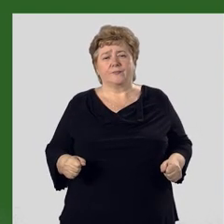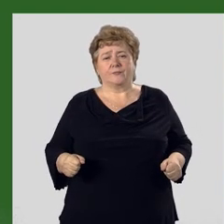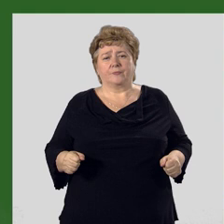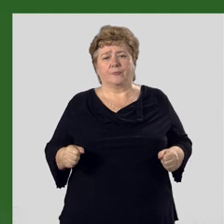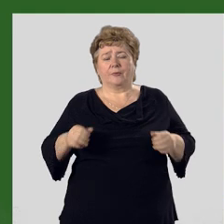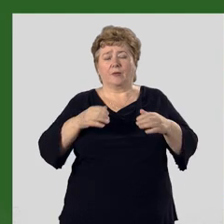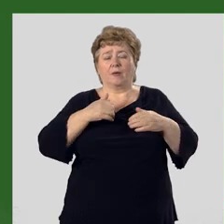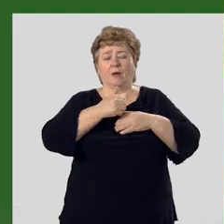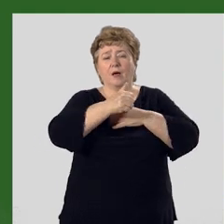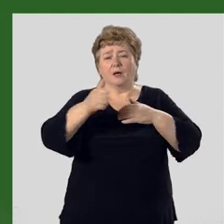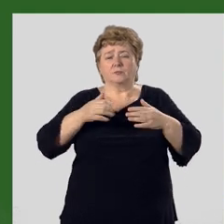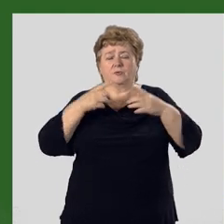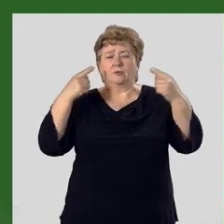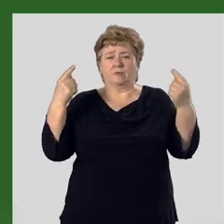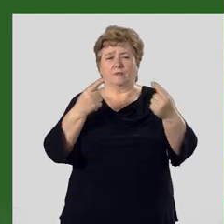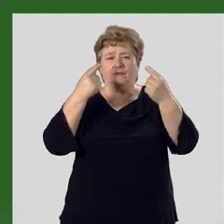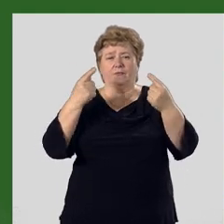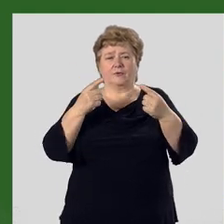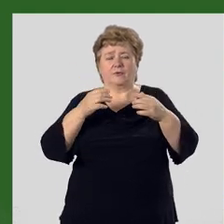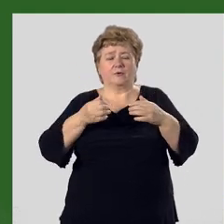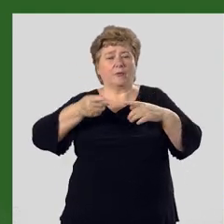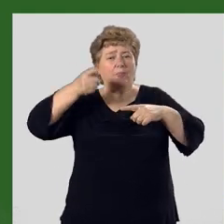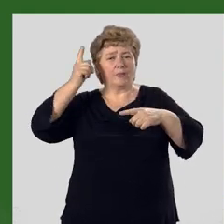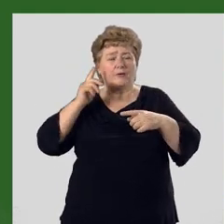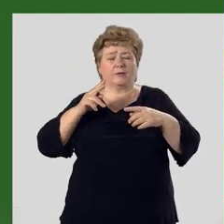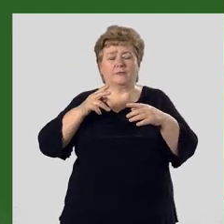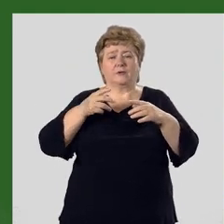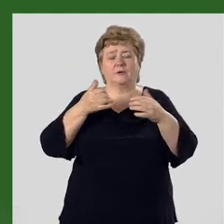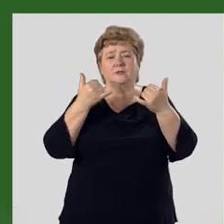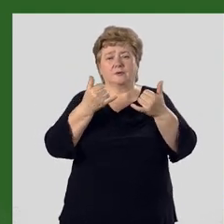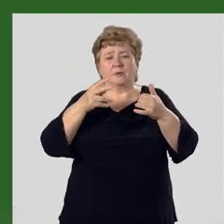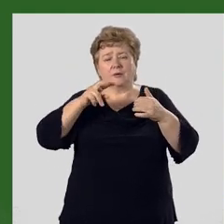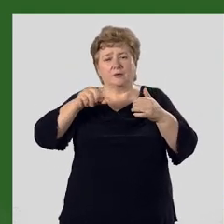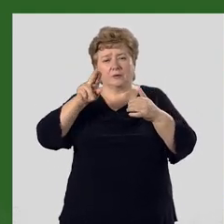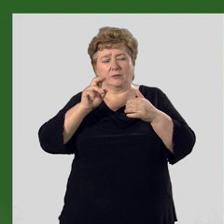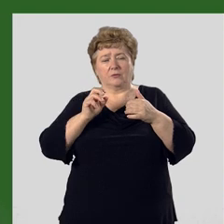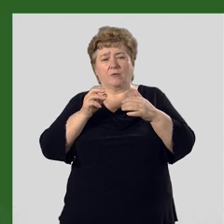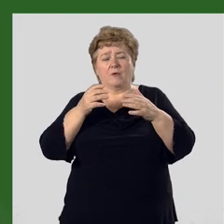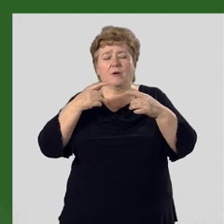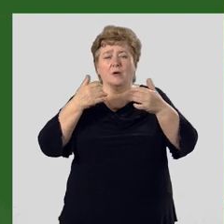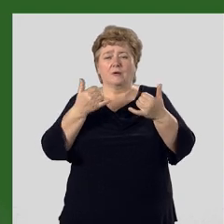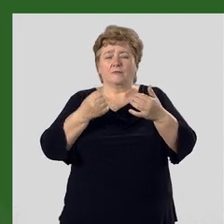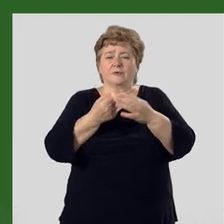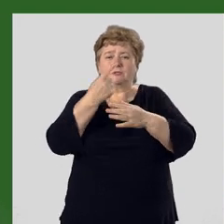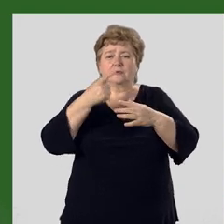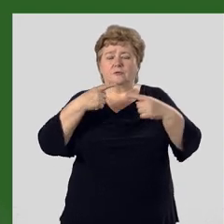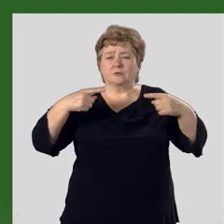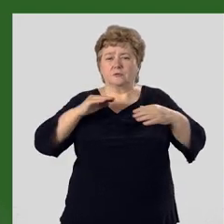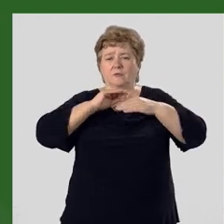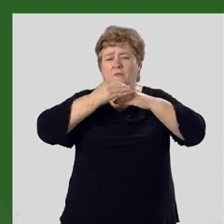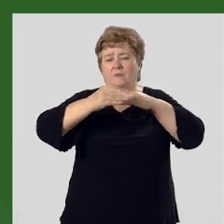Особенно велика роль древних и современных ледников возникновение различных форм